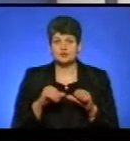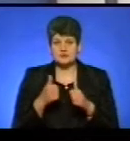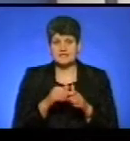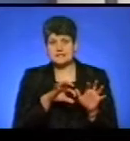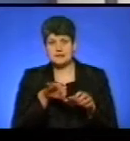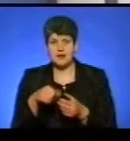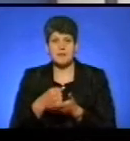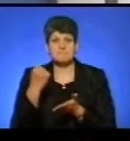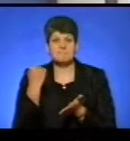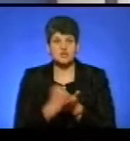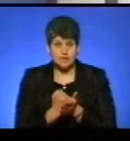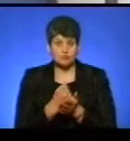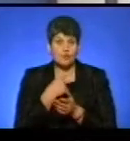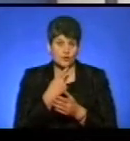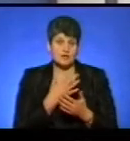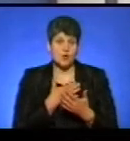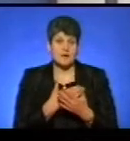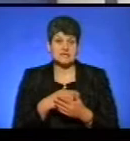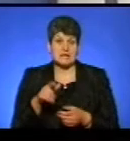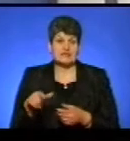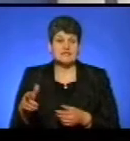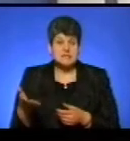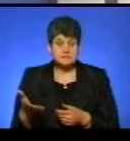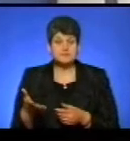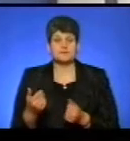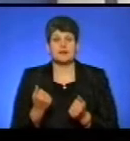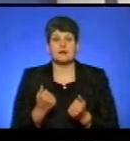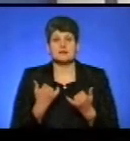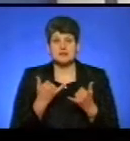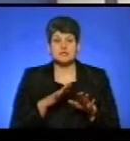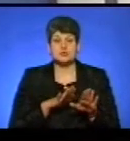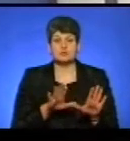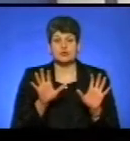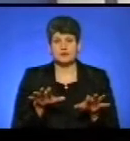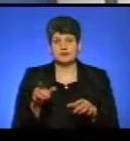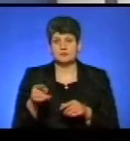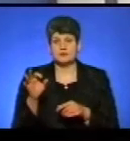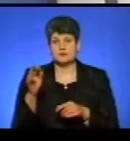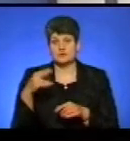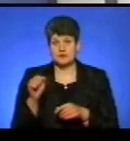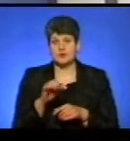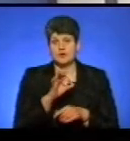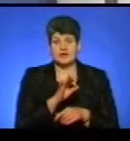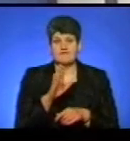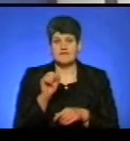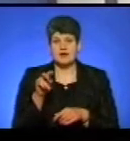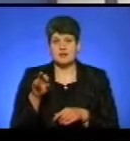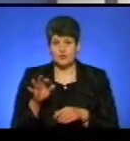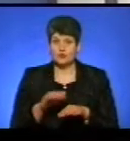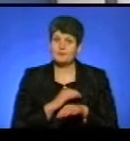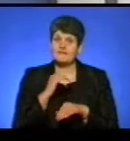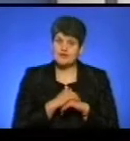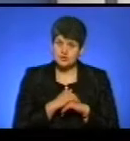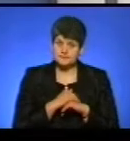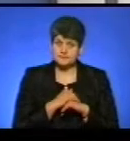печатку з дільниці, констатують громадські активісти. В нашій студії заступник голови Тернопільської обласної державної адміністрації Олег Валов. Доброго вечора.